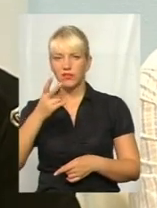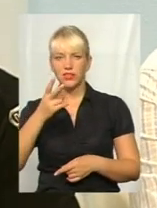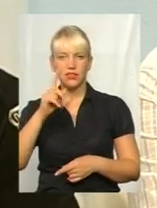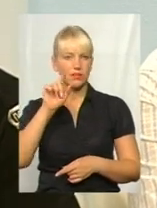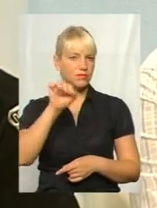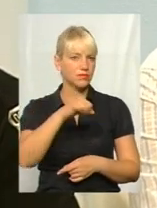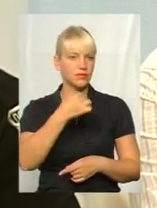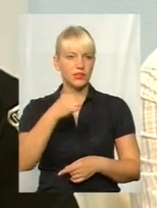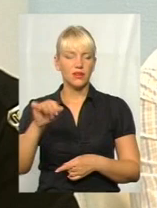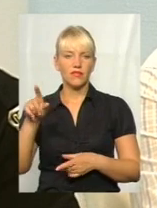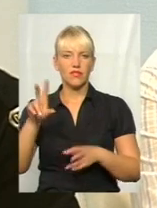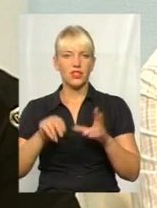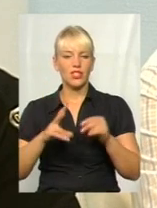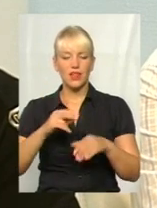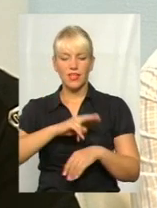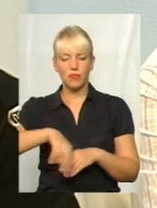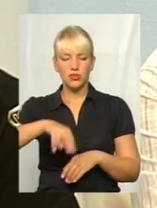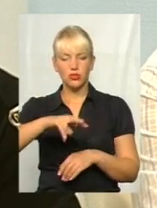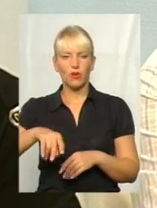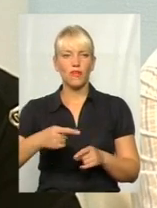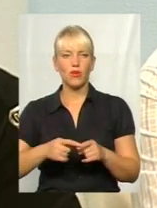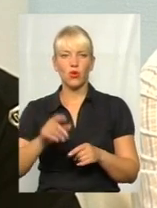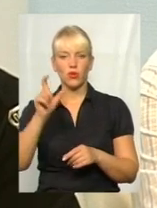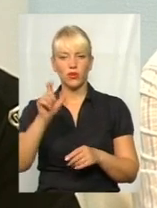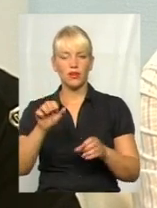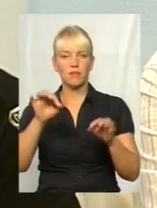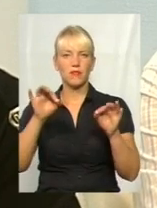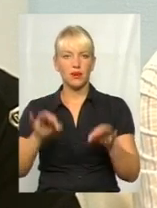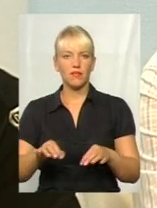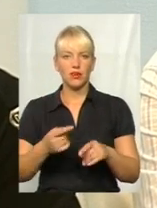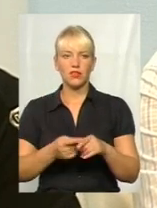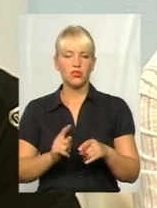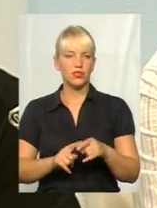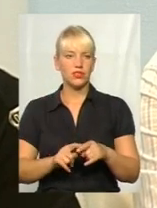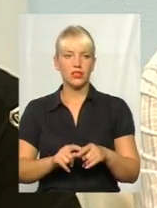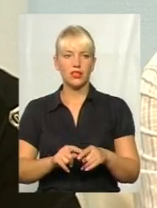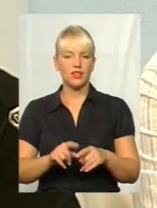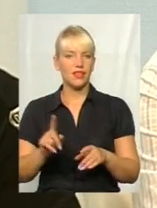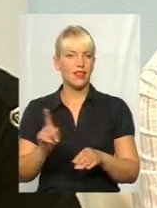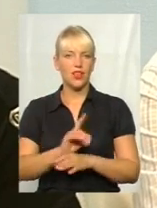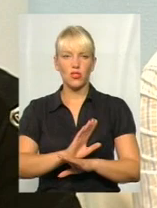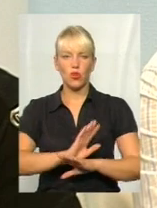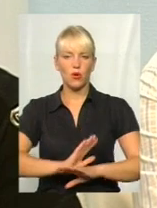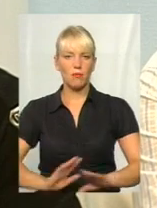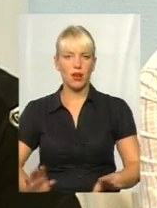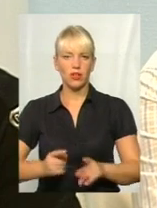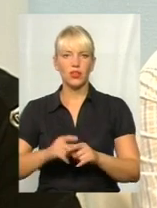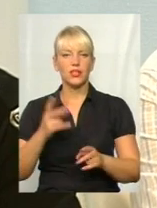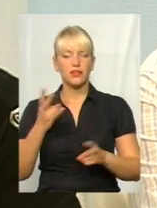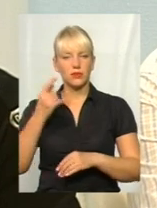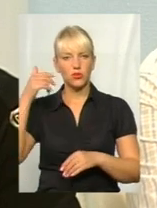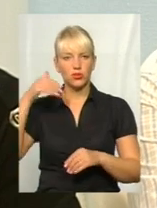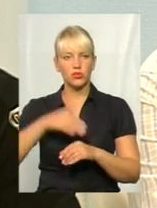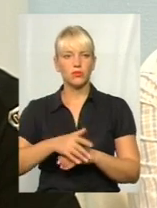вона вважає, що вона на пішоходному переході, вона права. А це дуже ненормально, тому що вона повинна розуміти, що